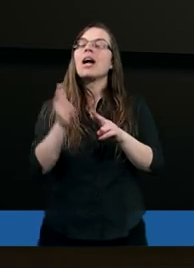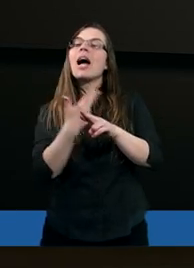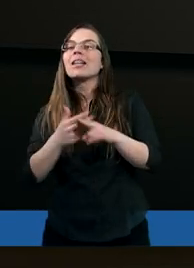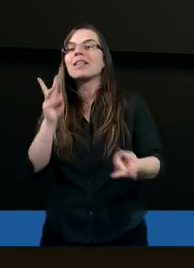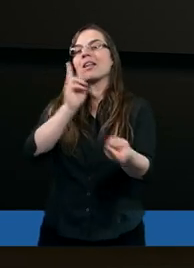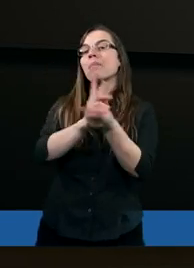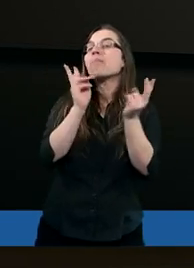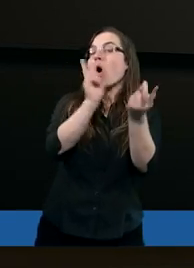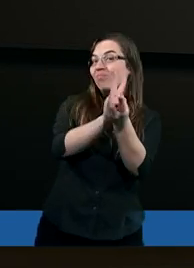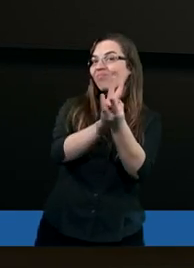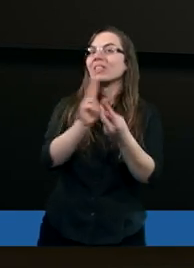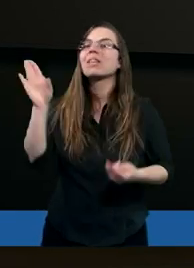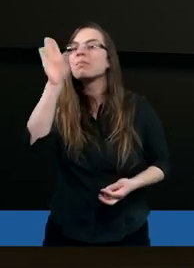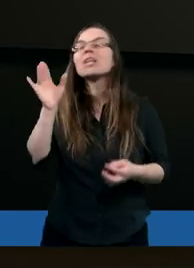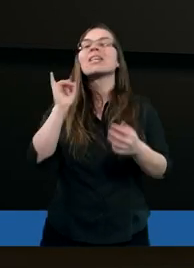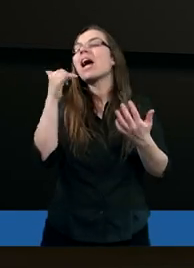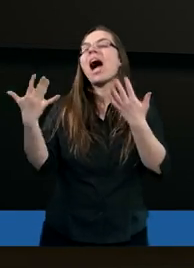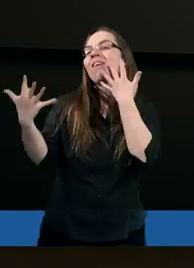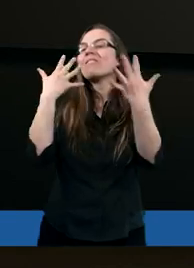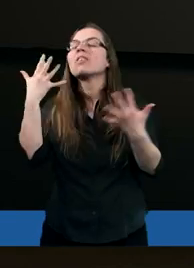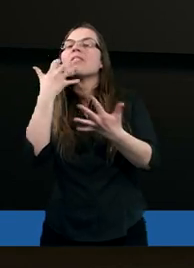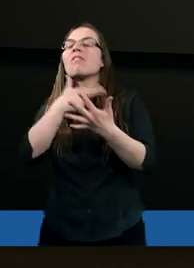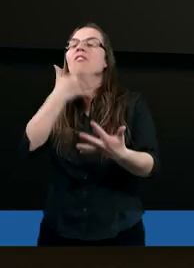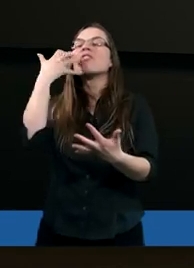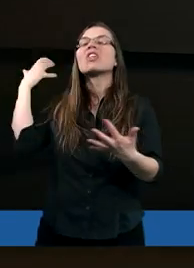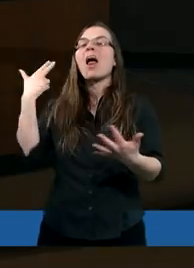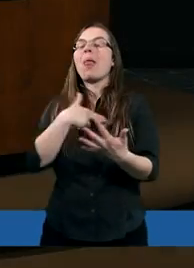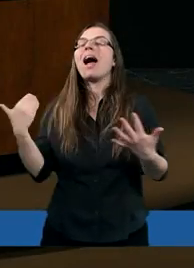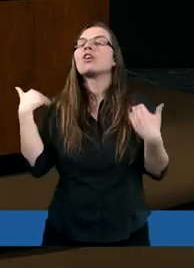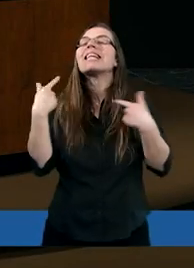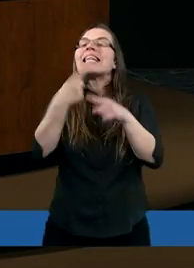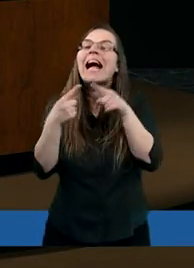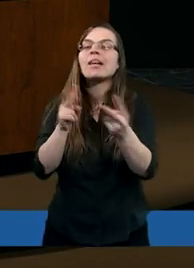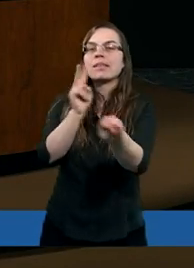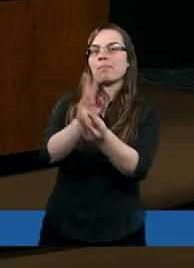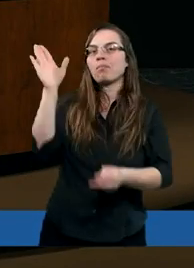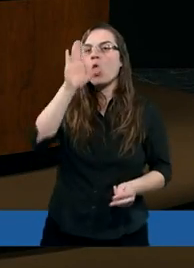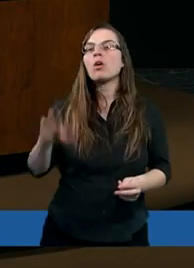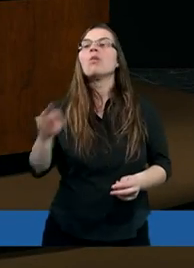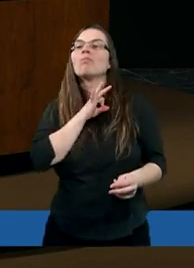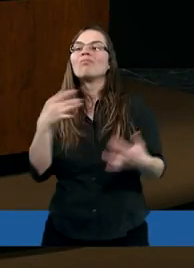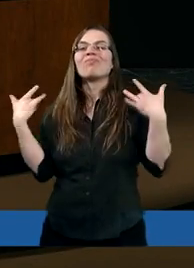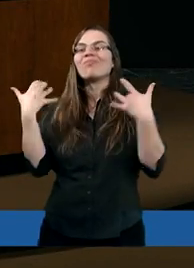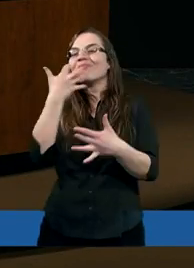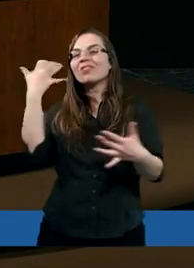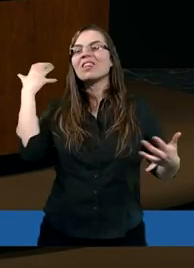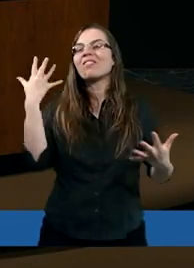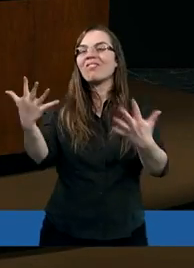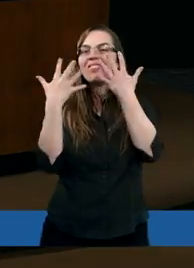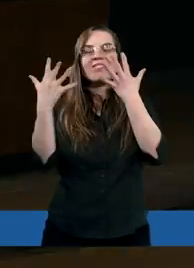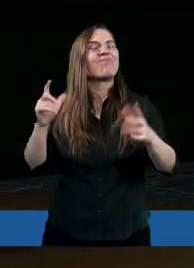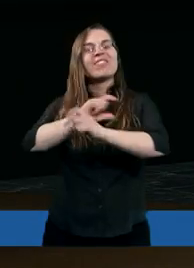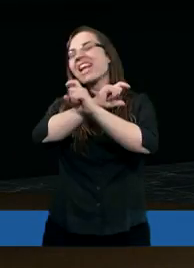spotkali się z Bogiem. Jak wyglądało nasze wcześniejsze życie? No moje życie wcześniejsze wyglądało